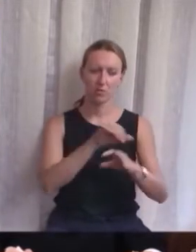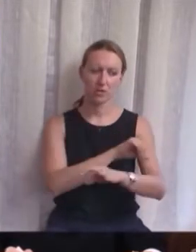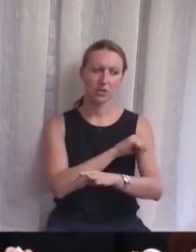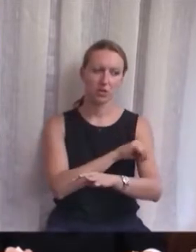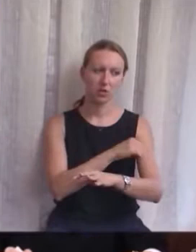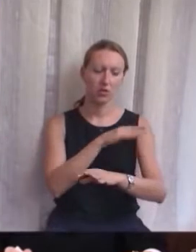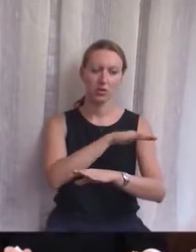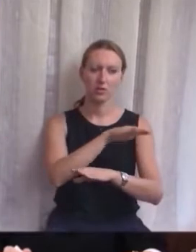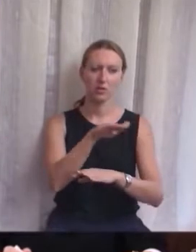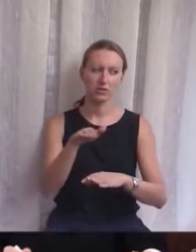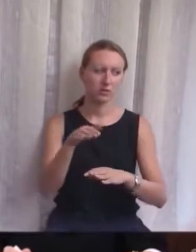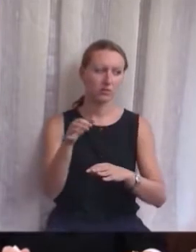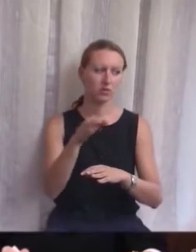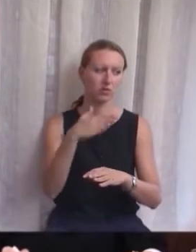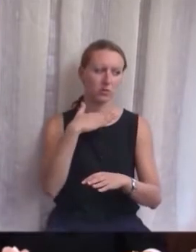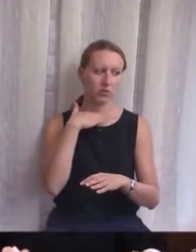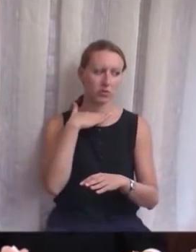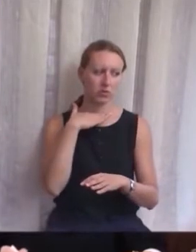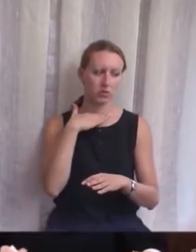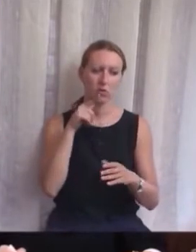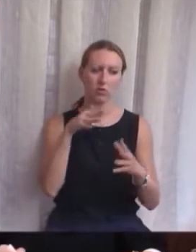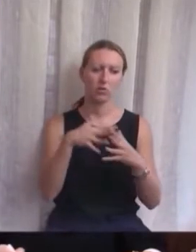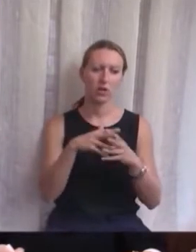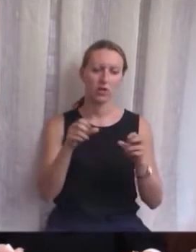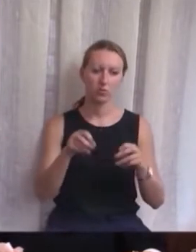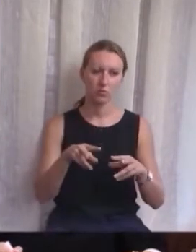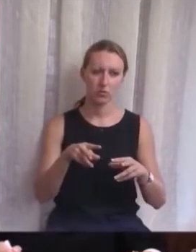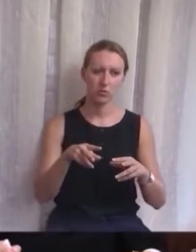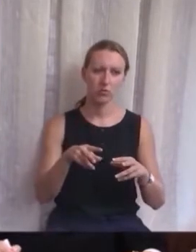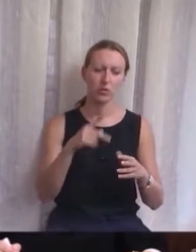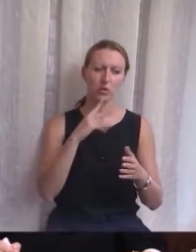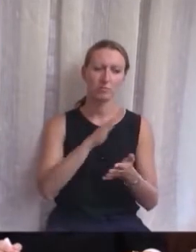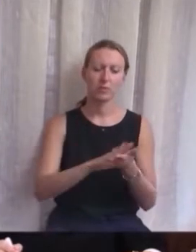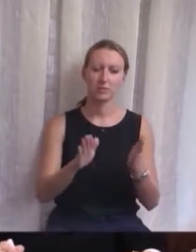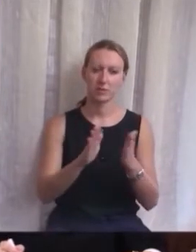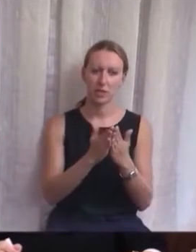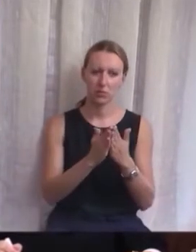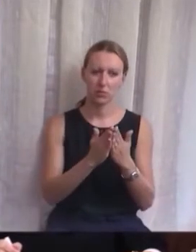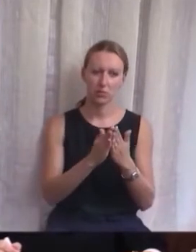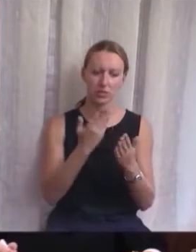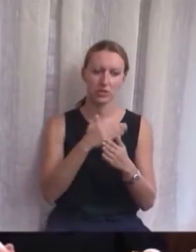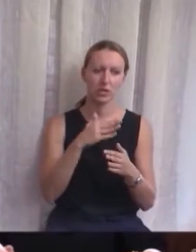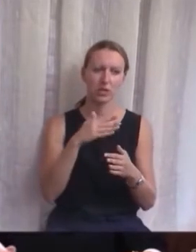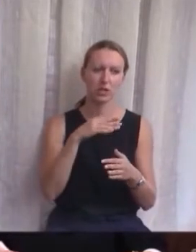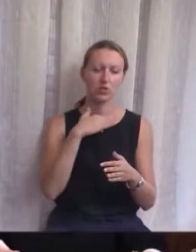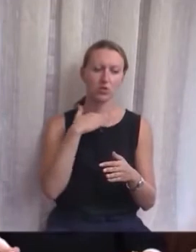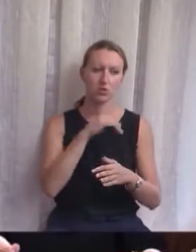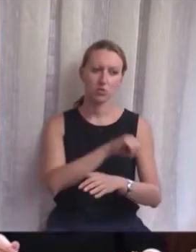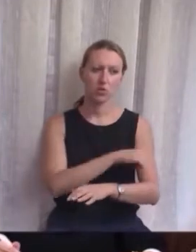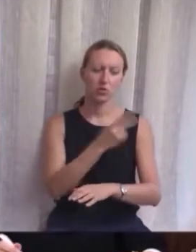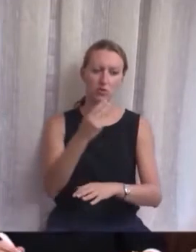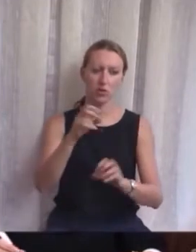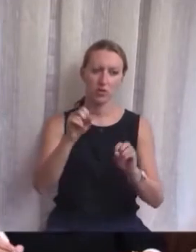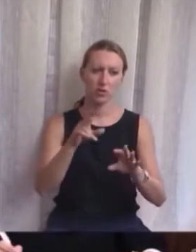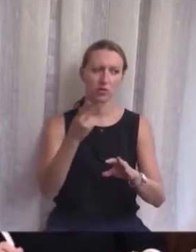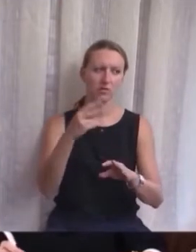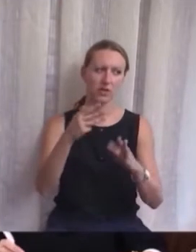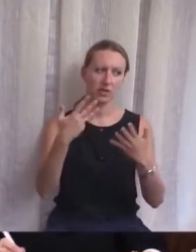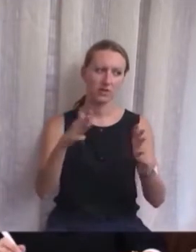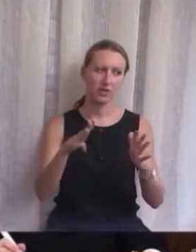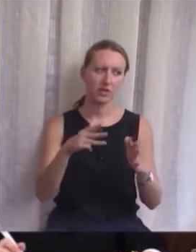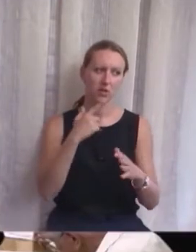godine, svim osnovnoškolcima u gradu Puli osigurati besplatne uđbenike za školsku godinu 2018-2019.